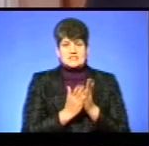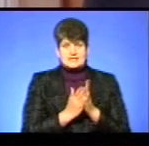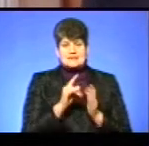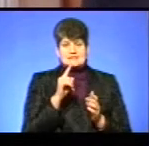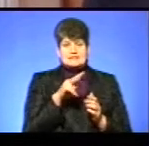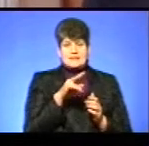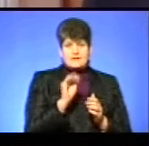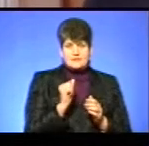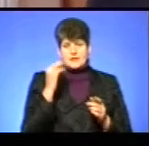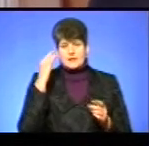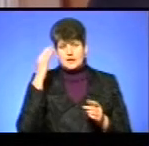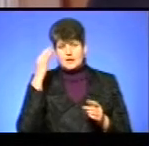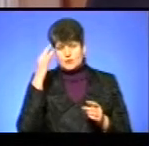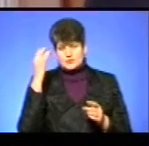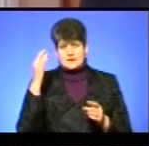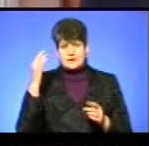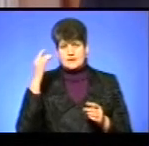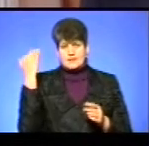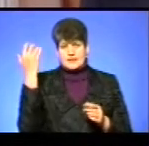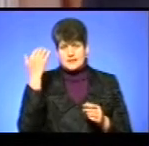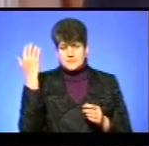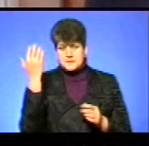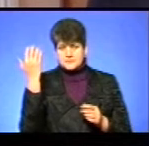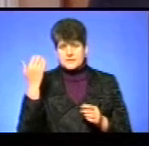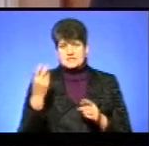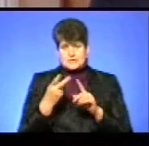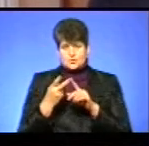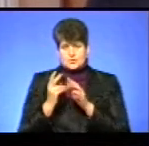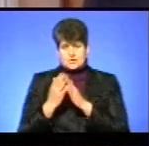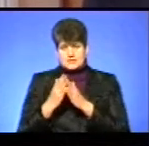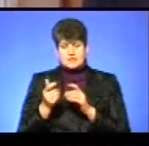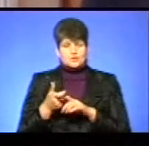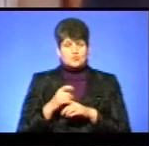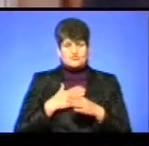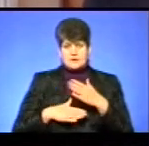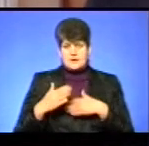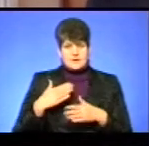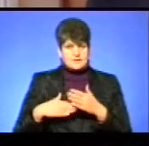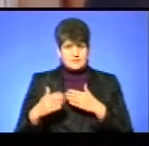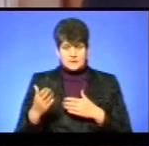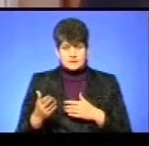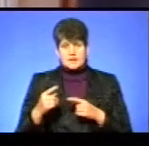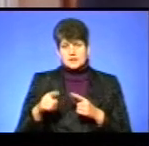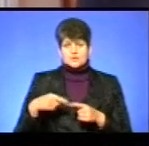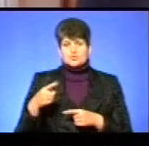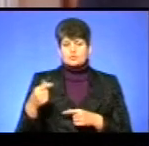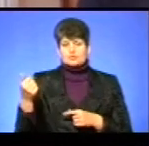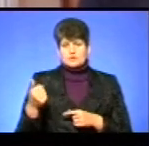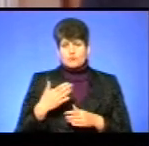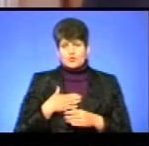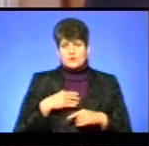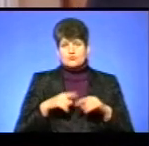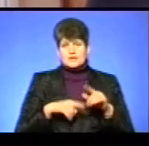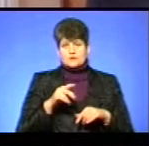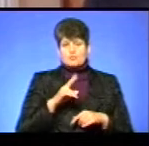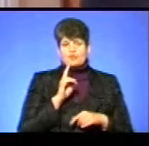та ілюзія неба». Нещодавно вийшла «Ілюзія неба», моя друга збірка, я цьому дуже радий. На наступному тижні в моєму рідному місті